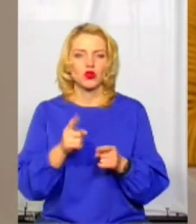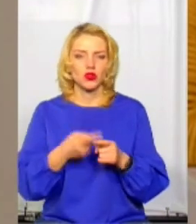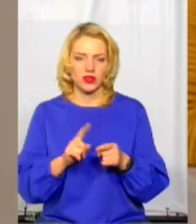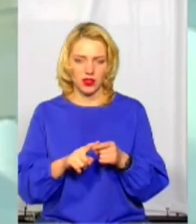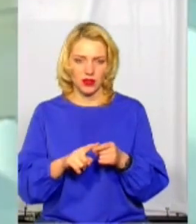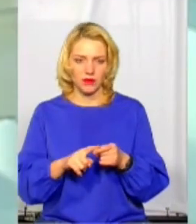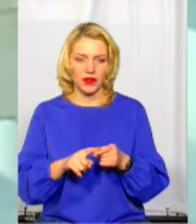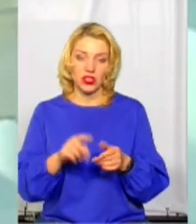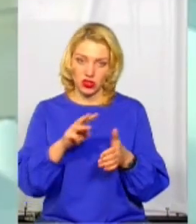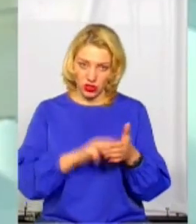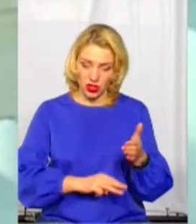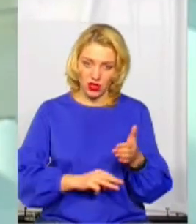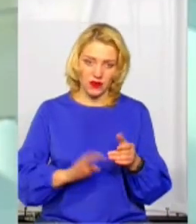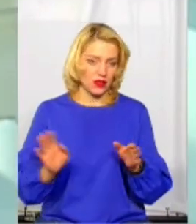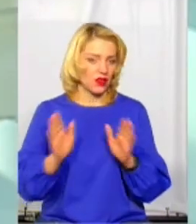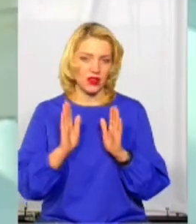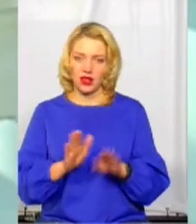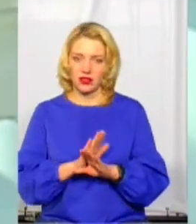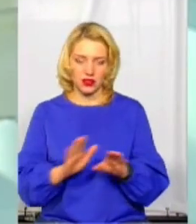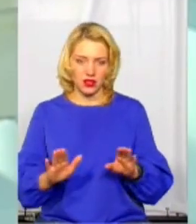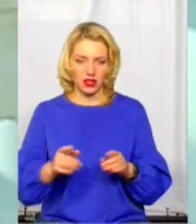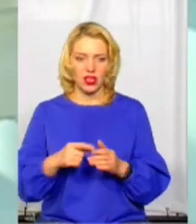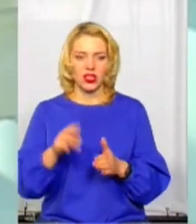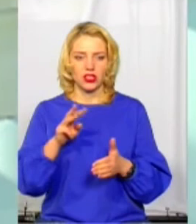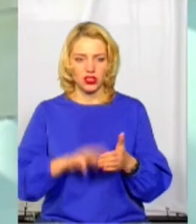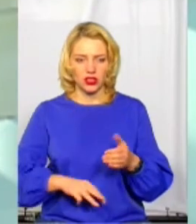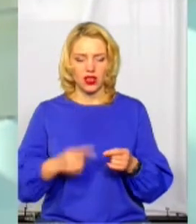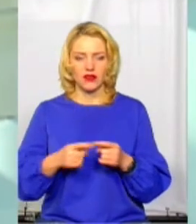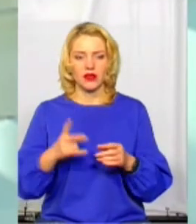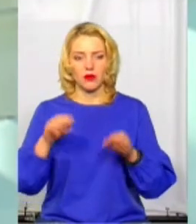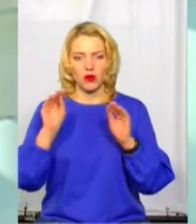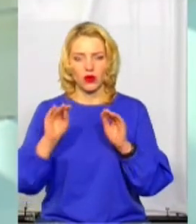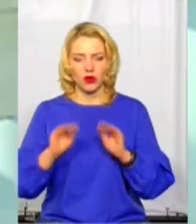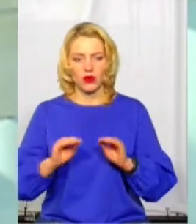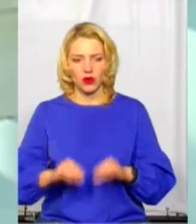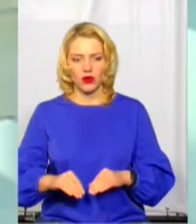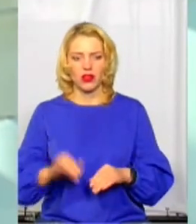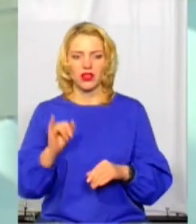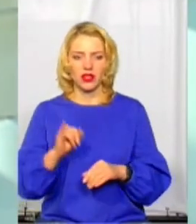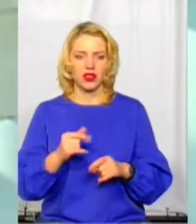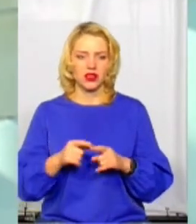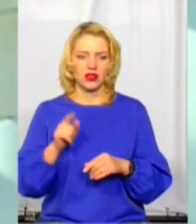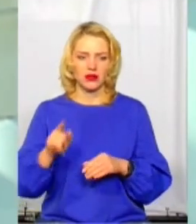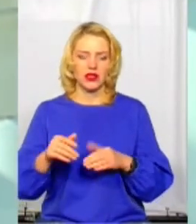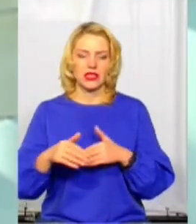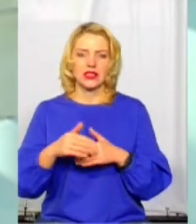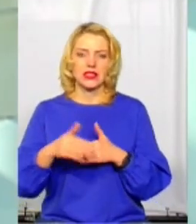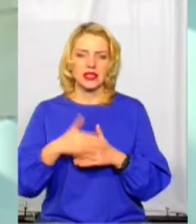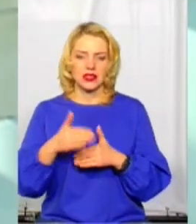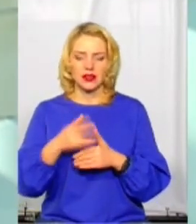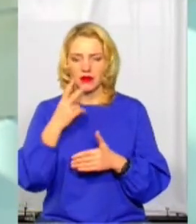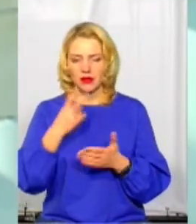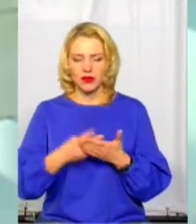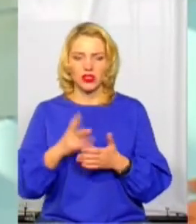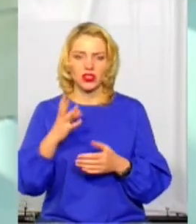Є штрафи, є не тільки штрафи. Наприклад, якщо ми беремо дрібне хуліганство, то це не складається протокол, відправляється на суд, оскільки там санкція статті передбачає не тільки